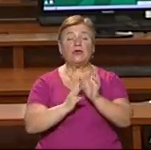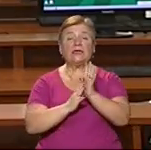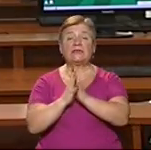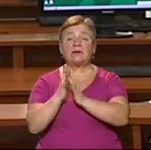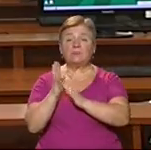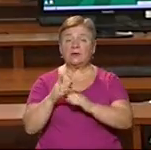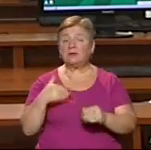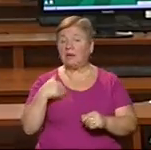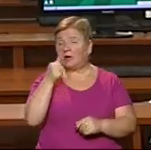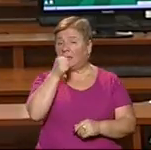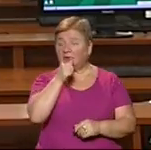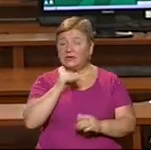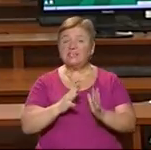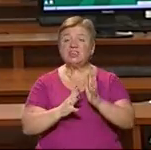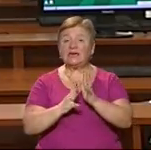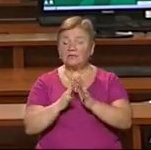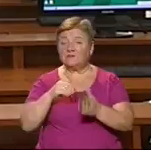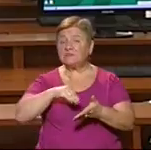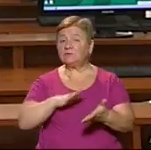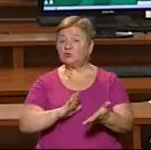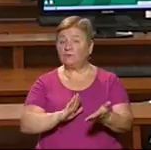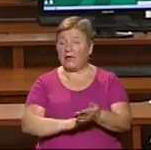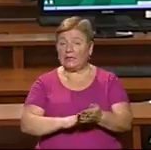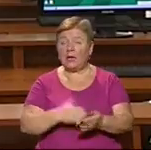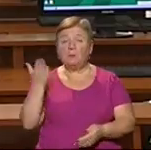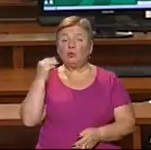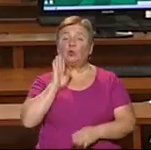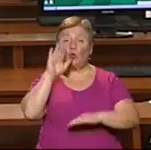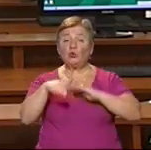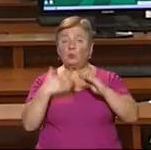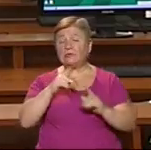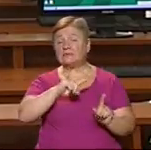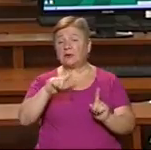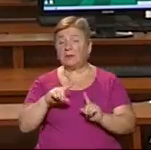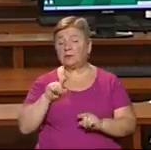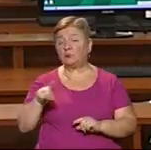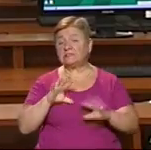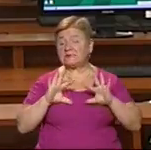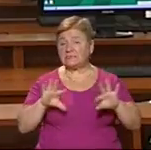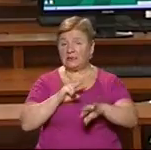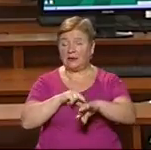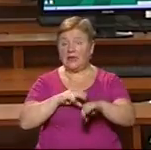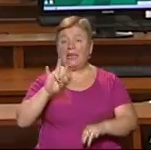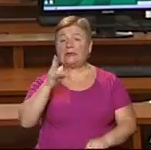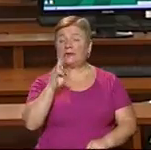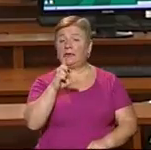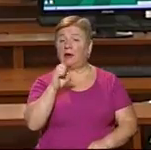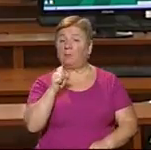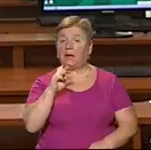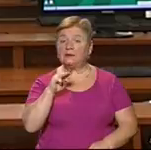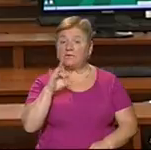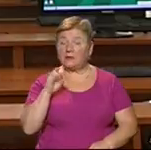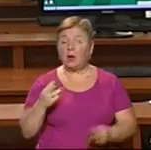чагарників зафіксували за минулу добу на Закарпатті Про це сьогодні розпила речниця ДСНС в області Наталія Батир